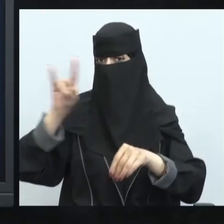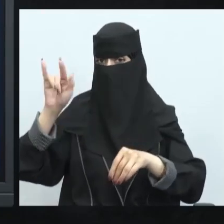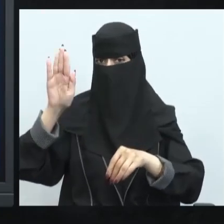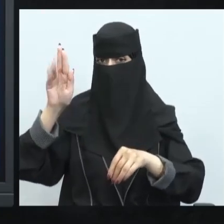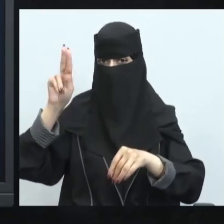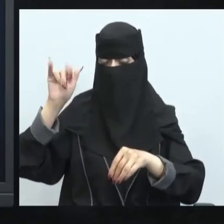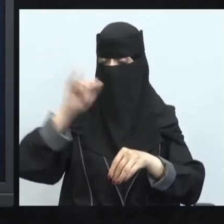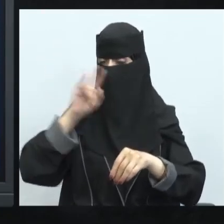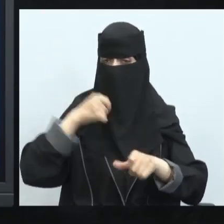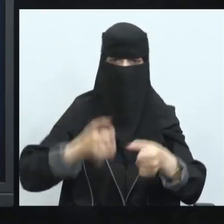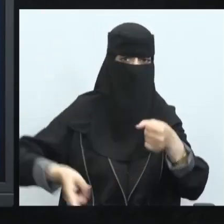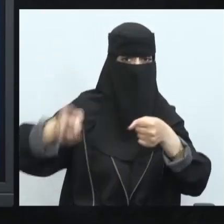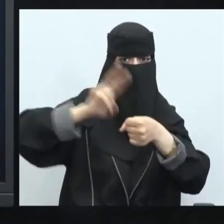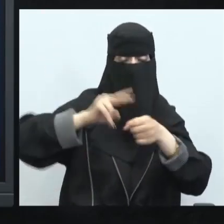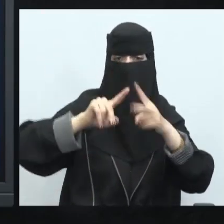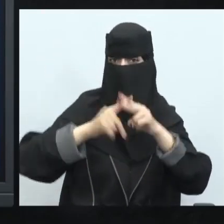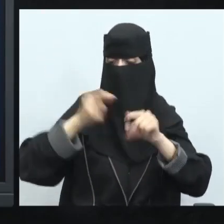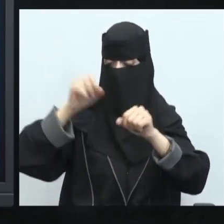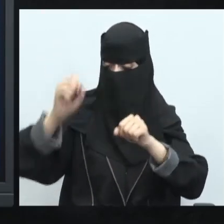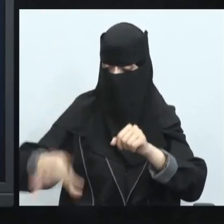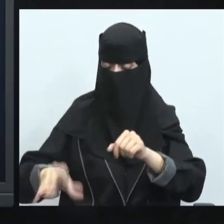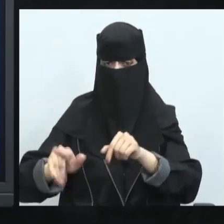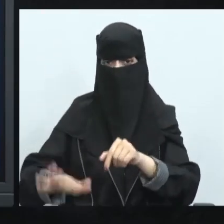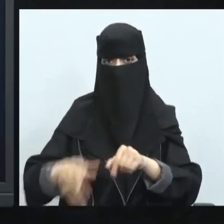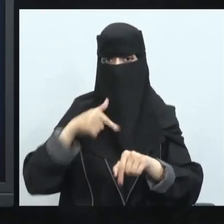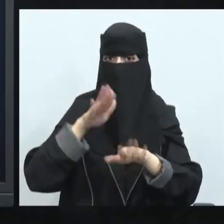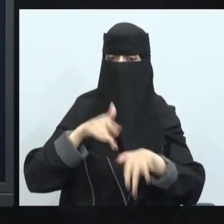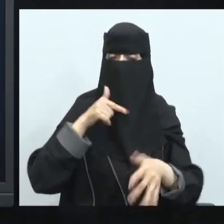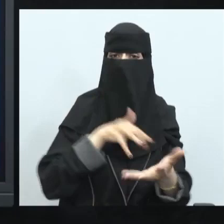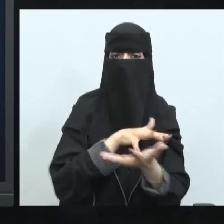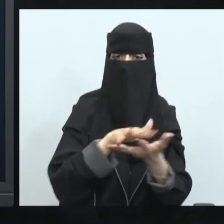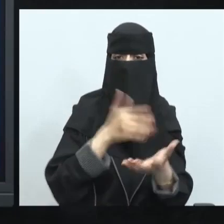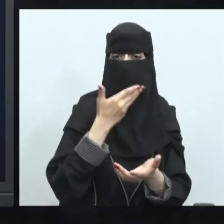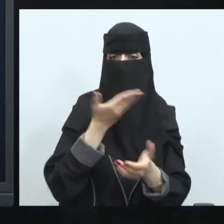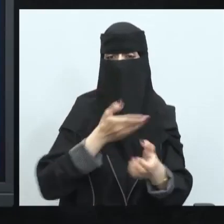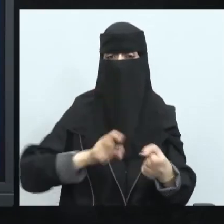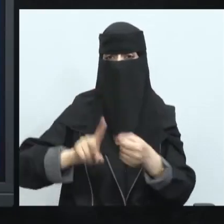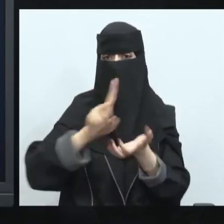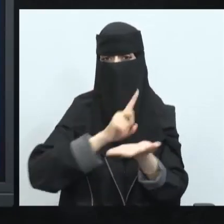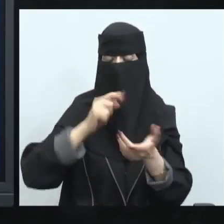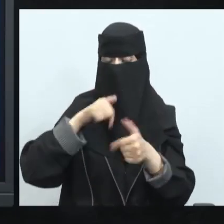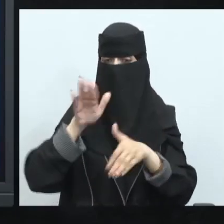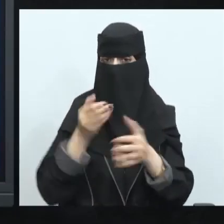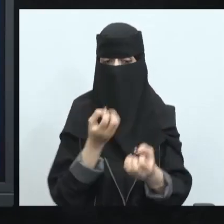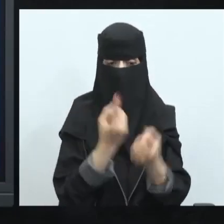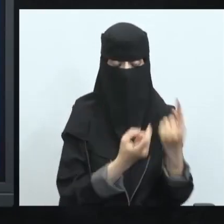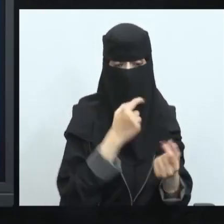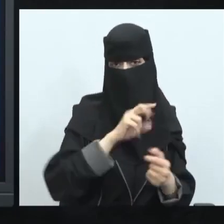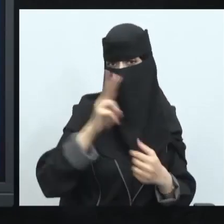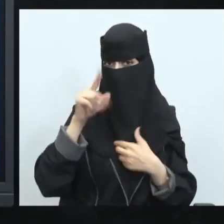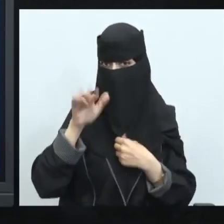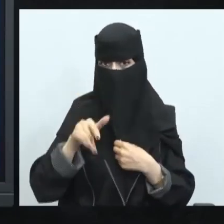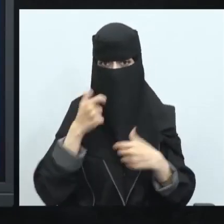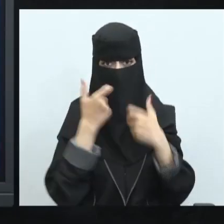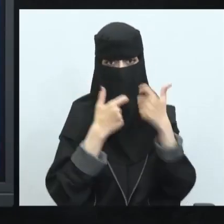وأيضا سيكون حينما تترك في الأرض قد تكون أيضا تأثيرها على البيئة والطبيعة وأيضا الزراعة وغيره لذلك